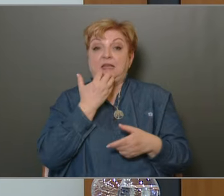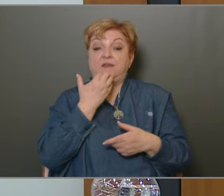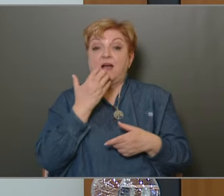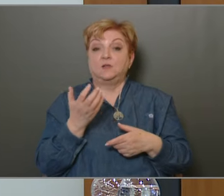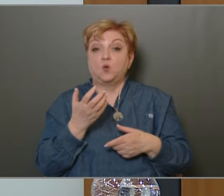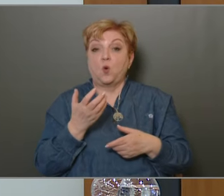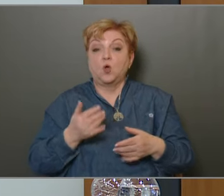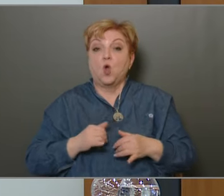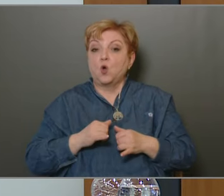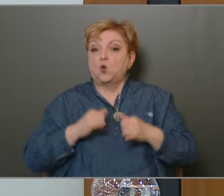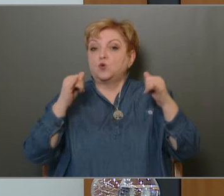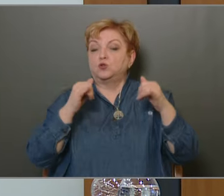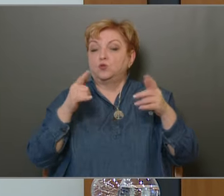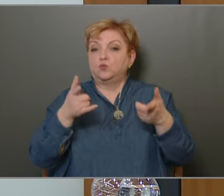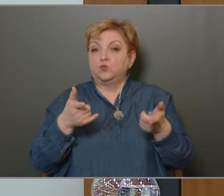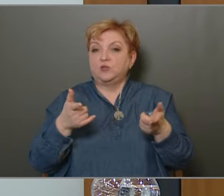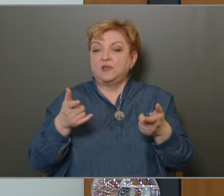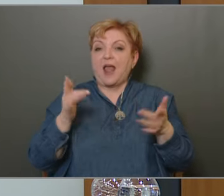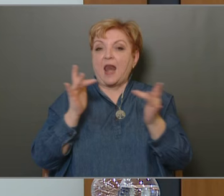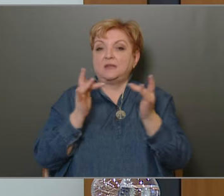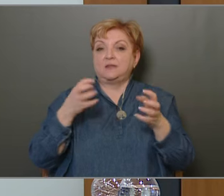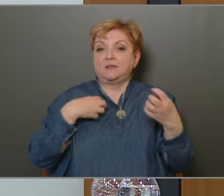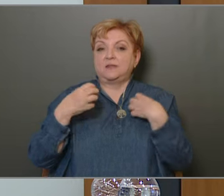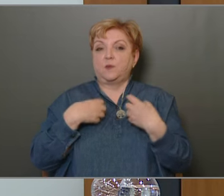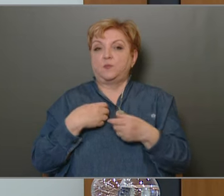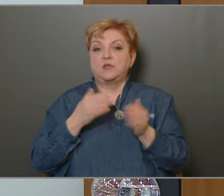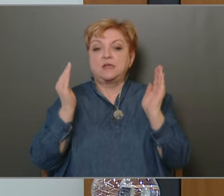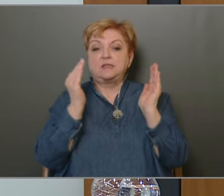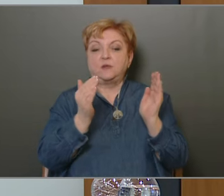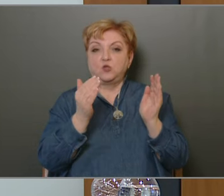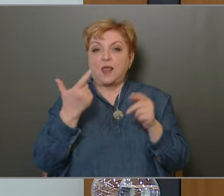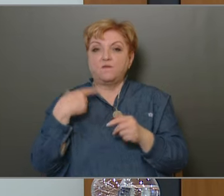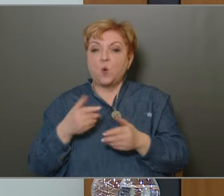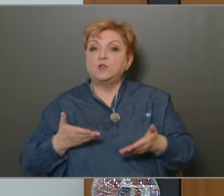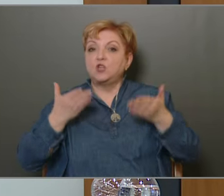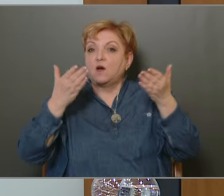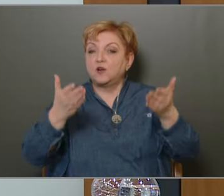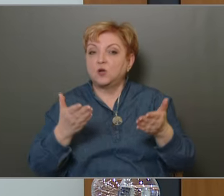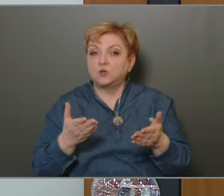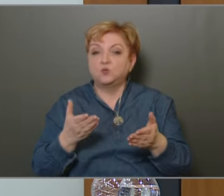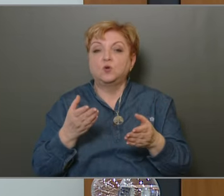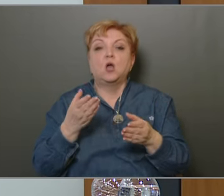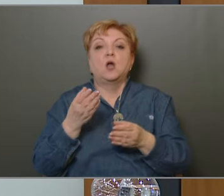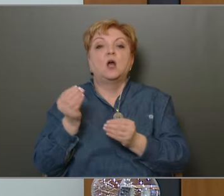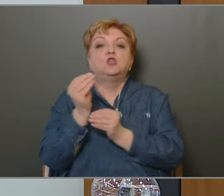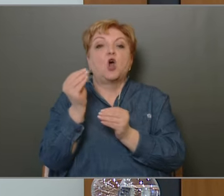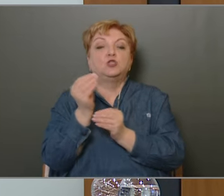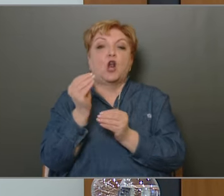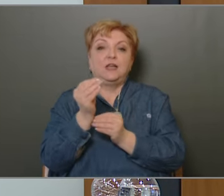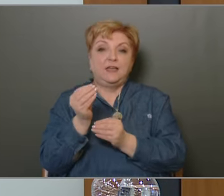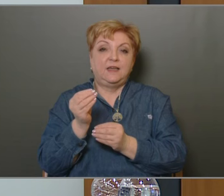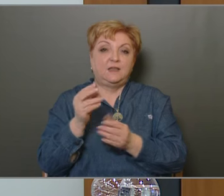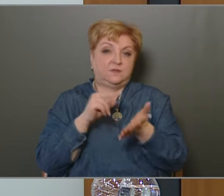konstruktív ellenzéki szerepkörünkkel. A ciklus elején volt javaslatunk a tartalék tervezését